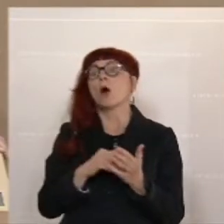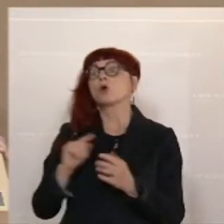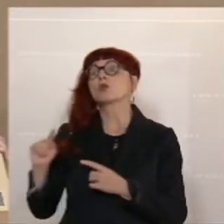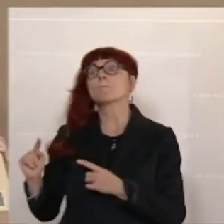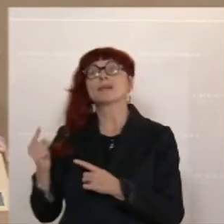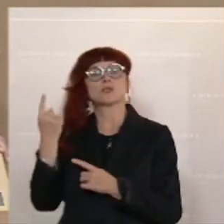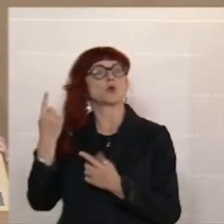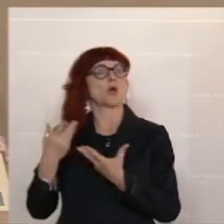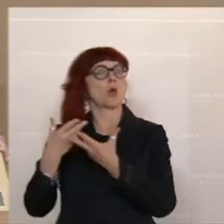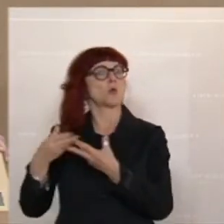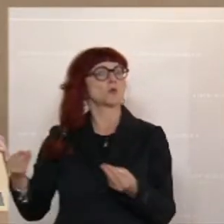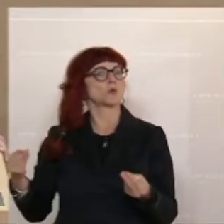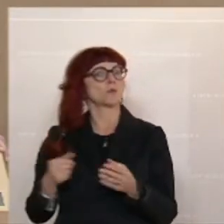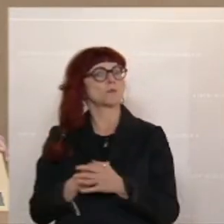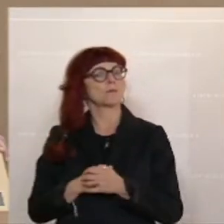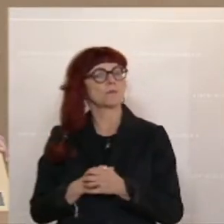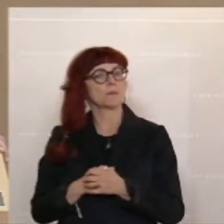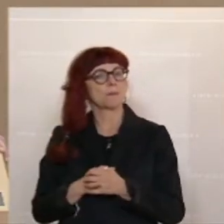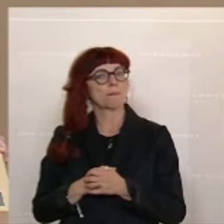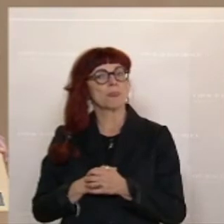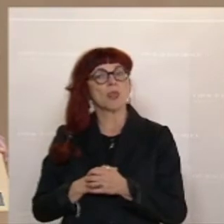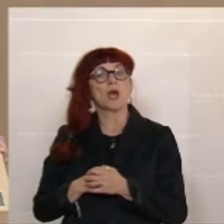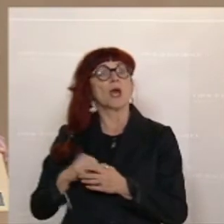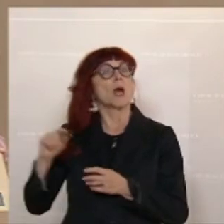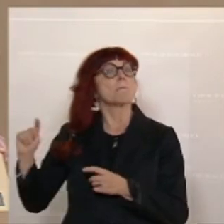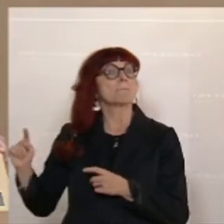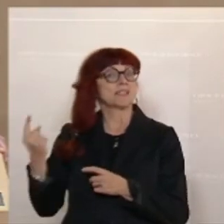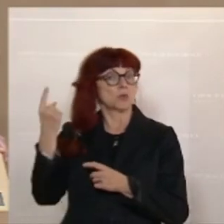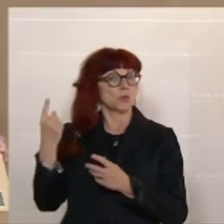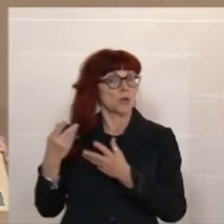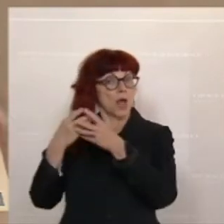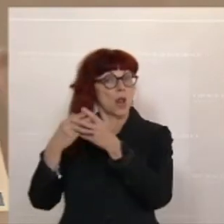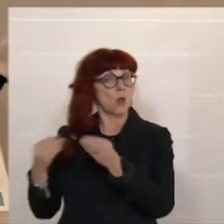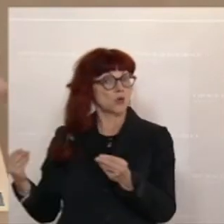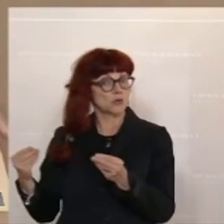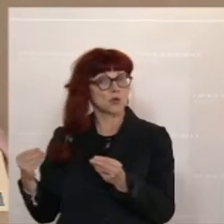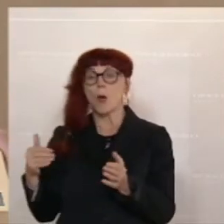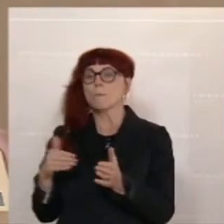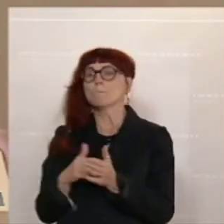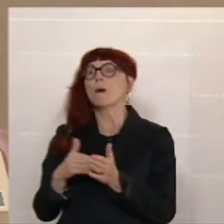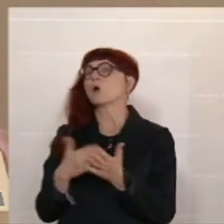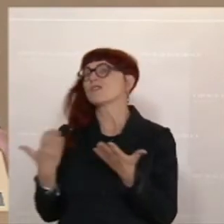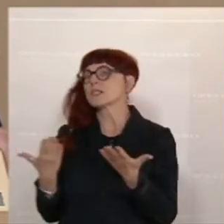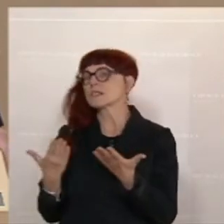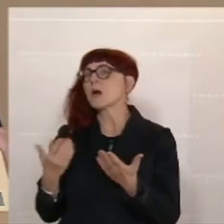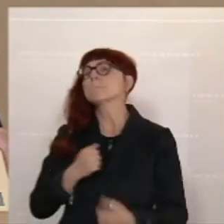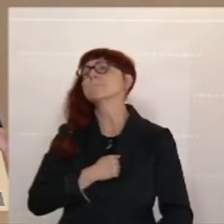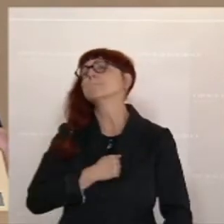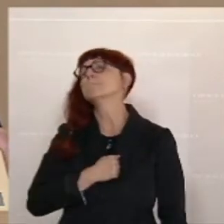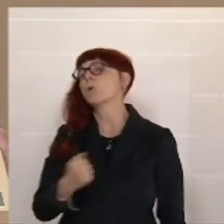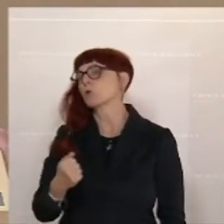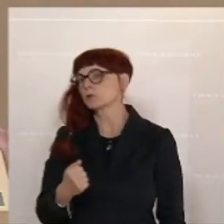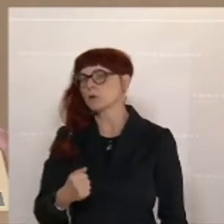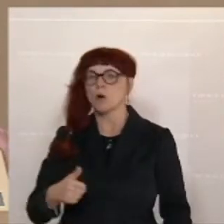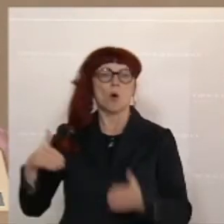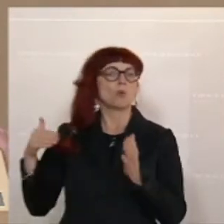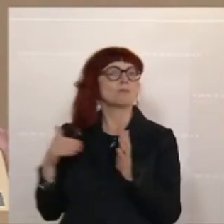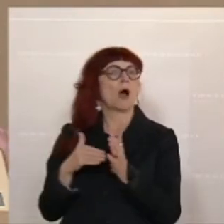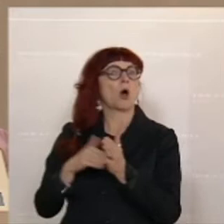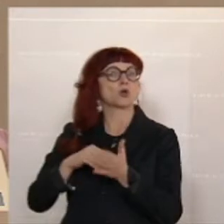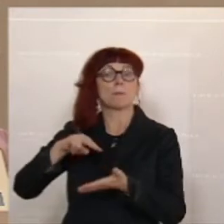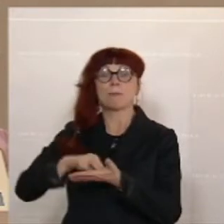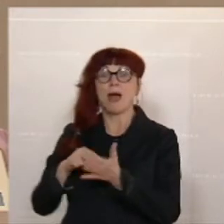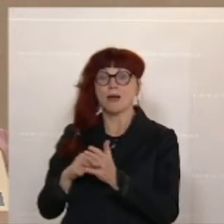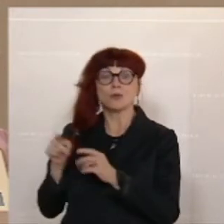Lösungen. Aber außergewöhnliche Lösungen, Herr Bundeskanzler, brauchen wiederum Mut. Und Sie brauchen einen Plan. Und genau das